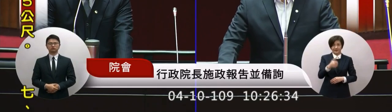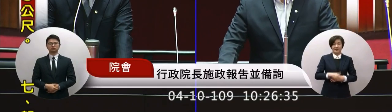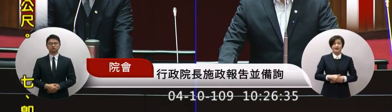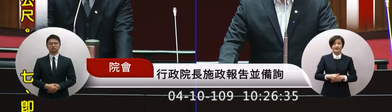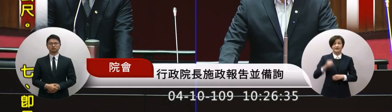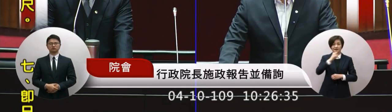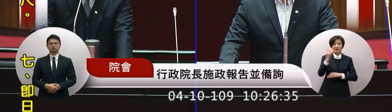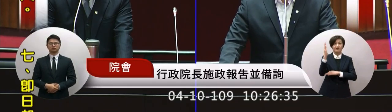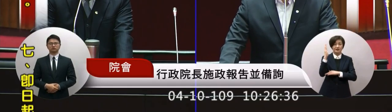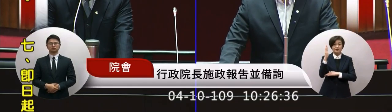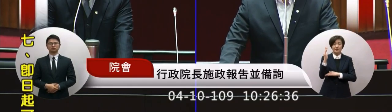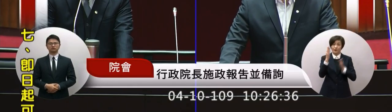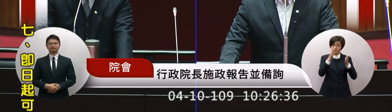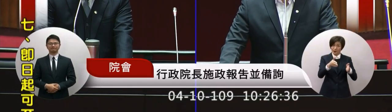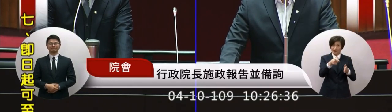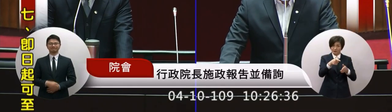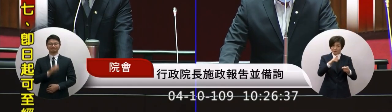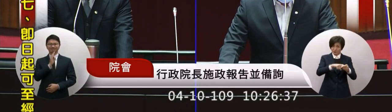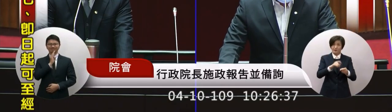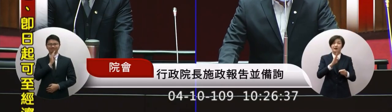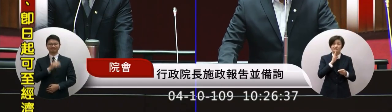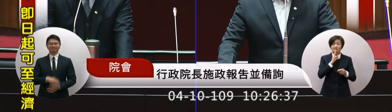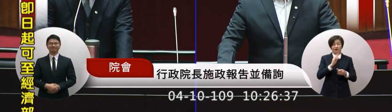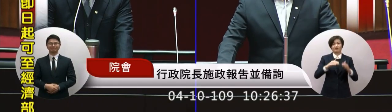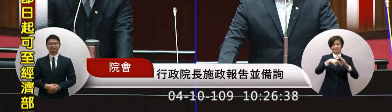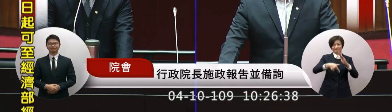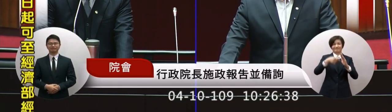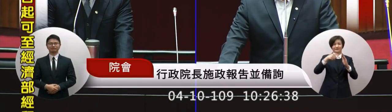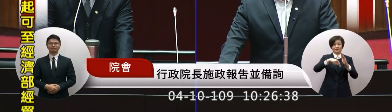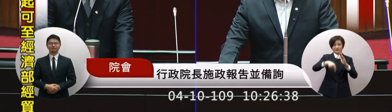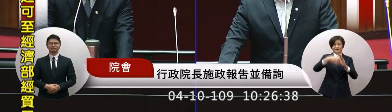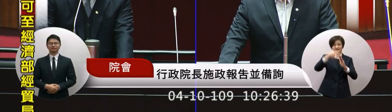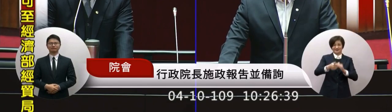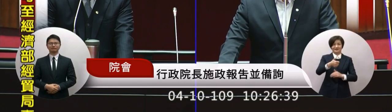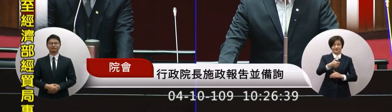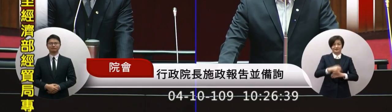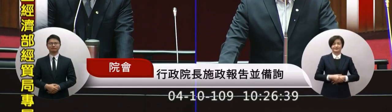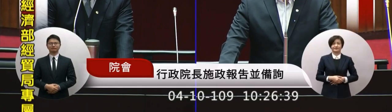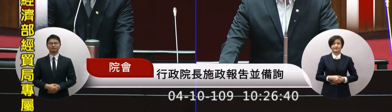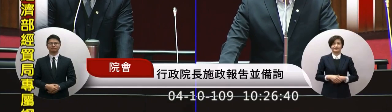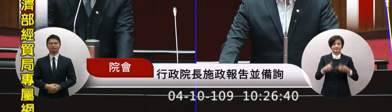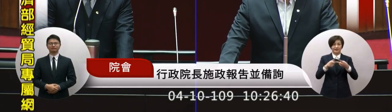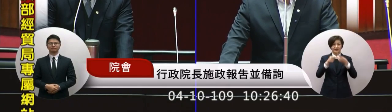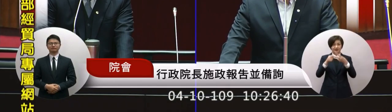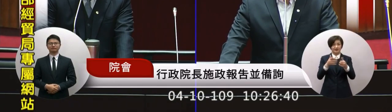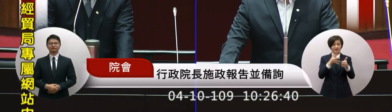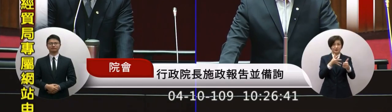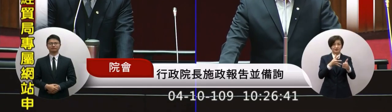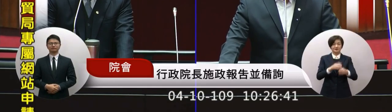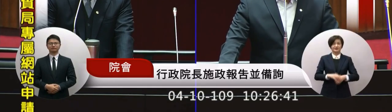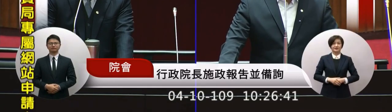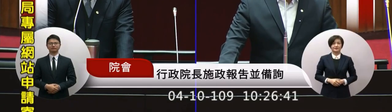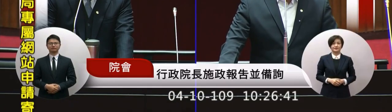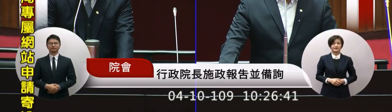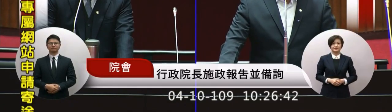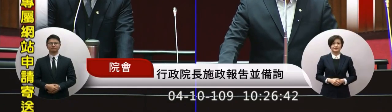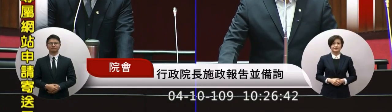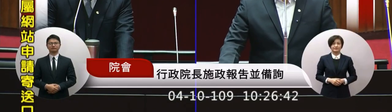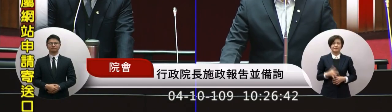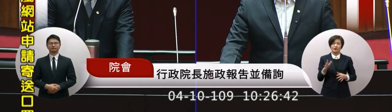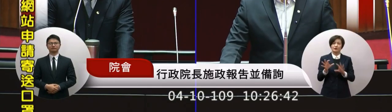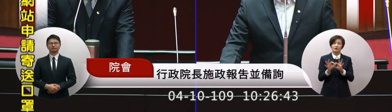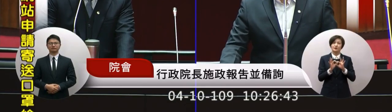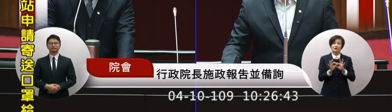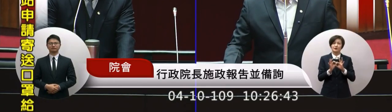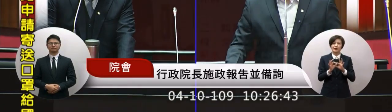政府是朝這個方向來做努力對謝謝院長好 院長我再就第二個問題來請教院長這個問題是有